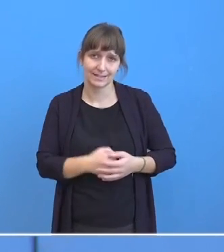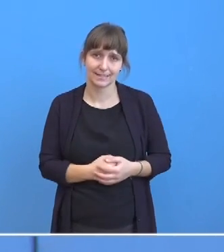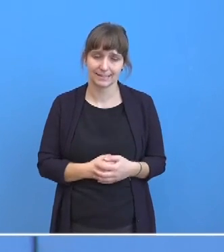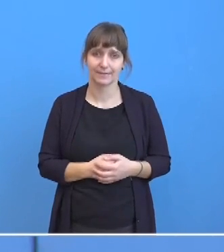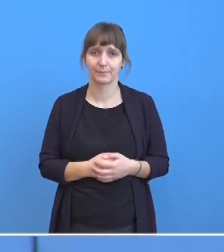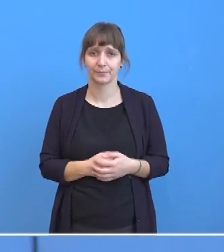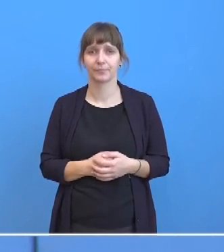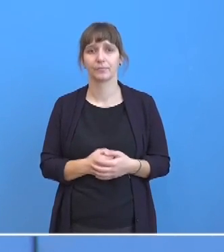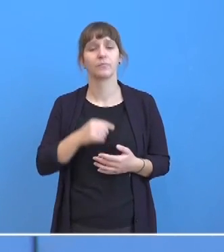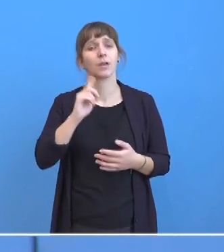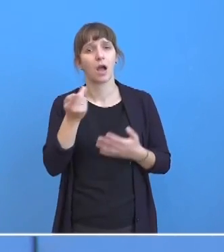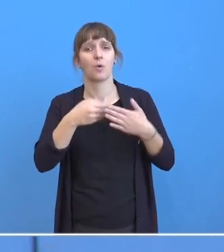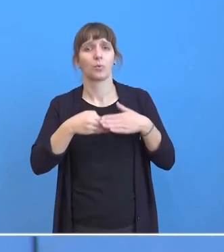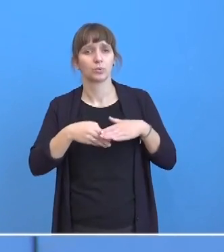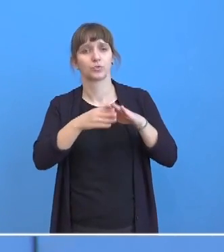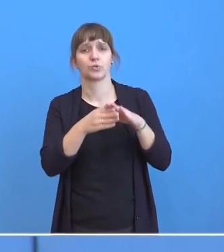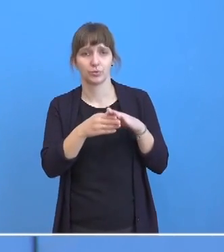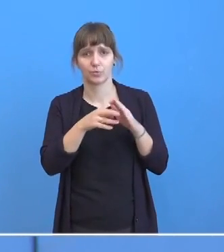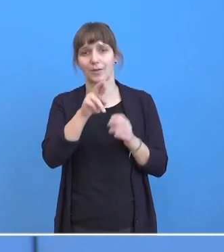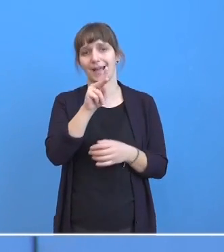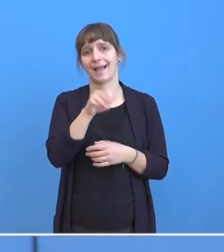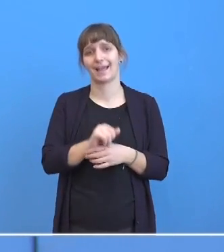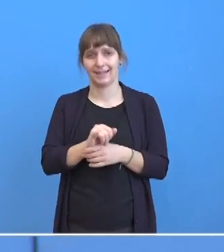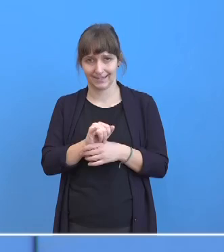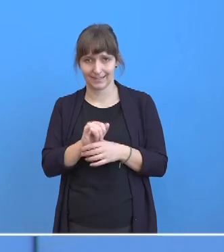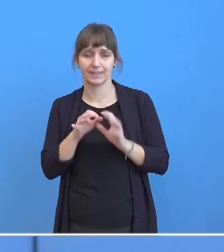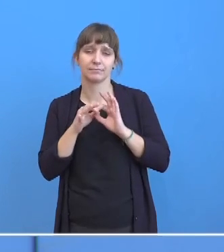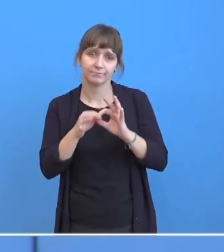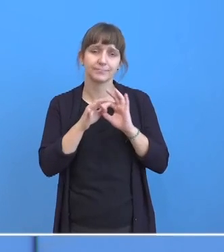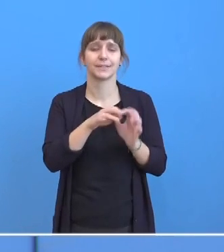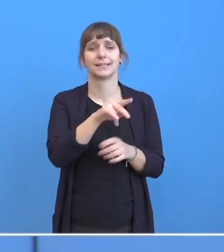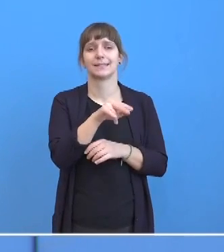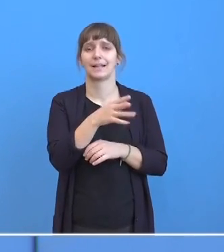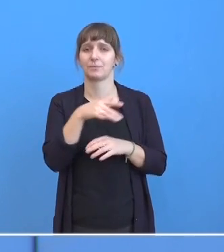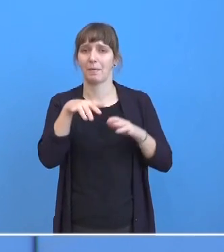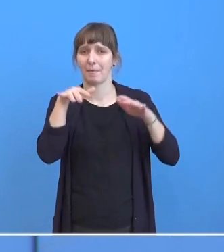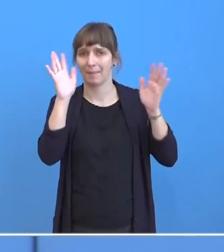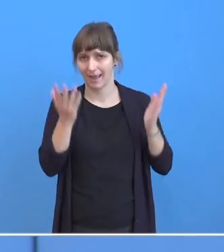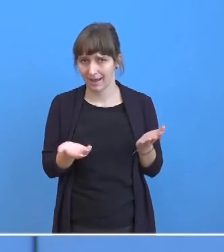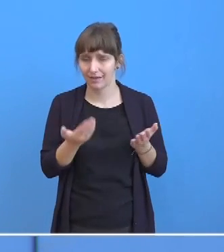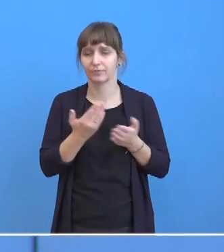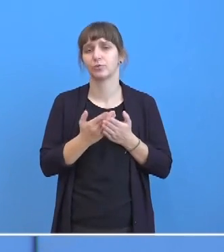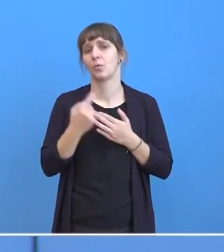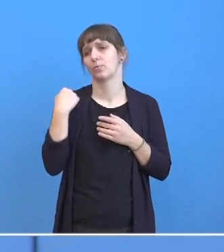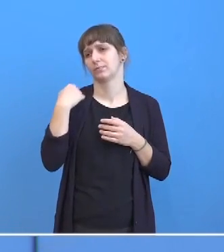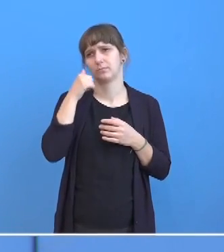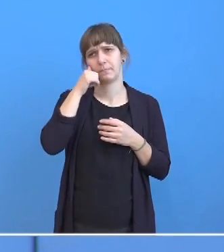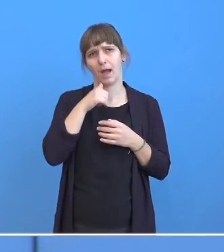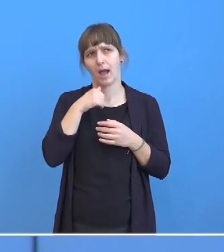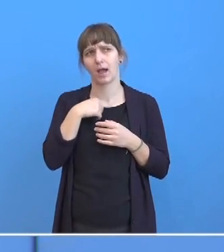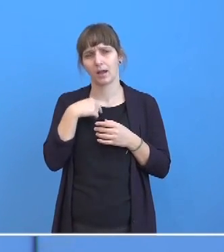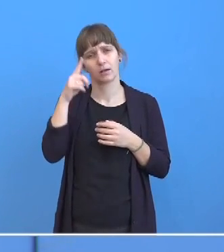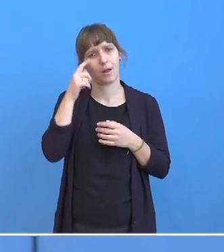Es gibt auch Unterstützung des RKI bei der Digitalisierung. Wir haben ja bereits im Mai meines Erachtens